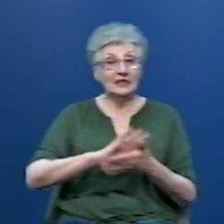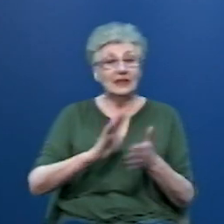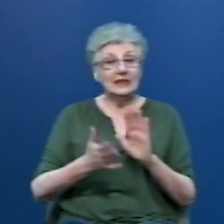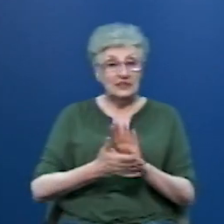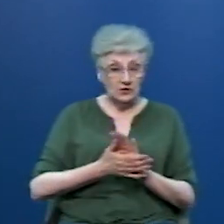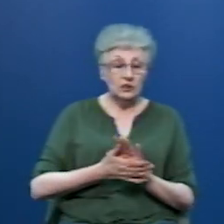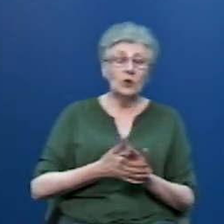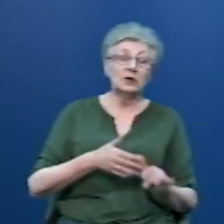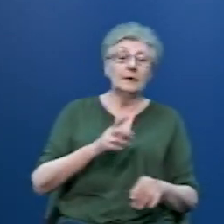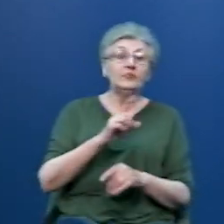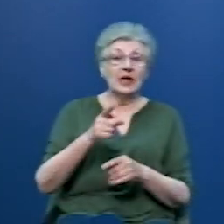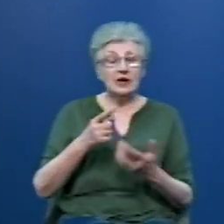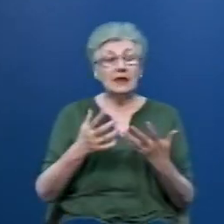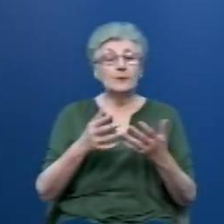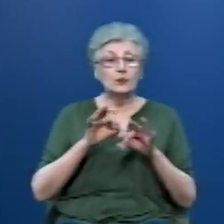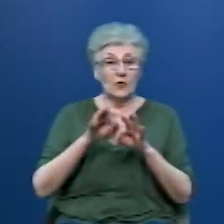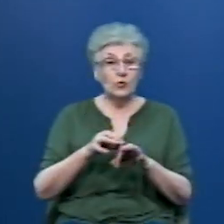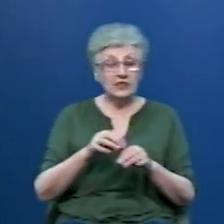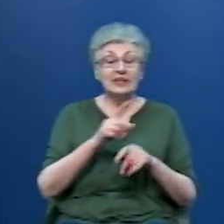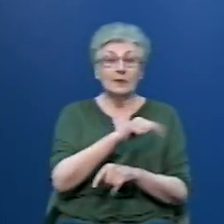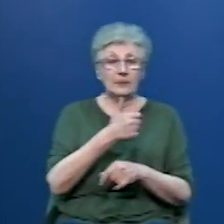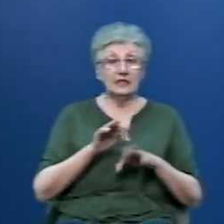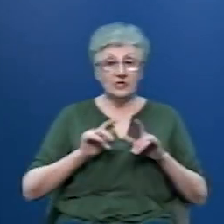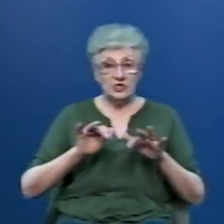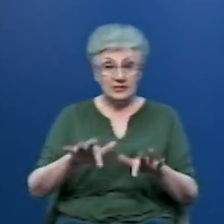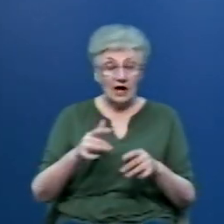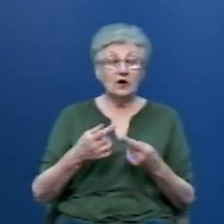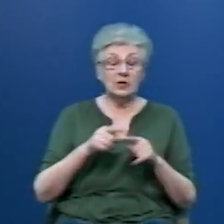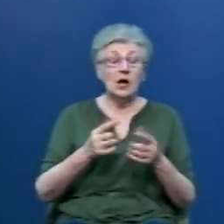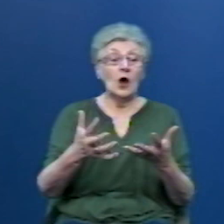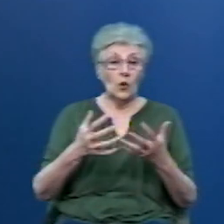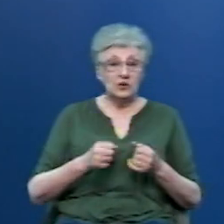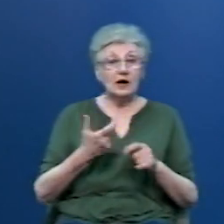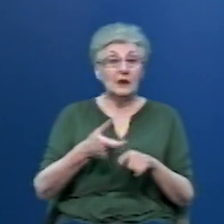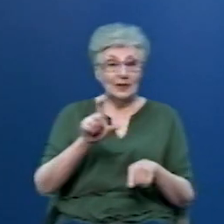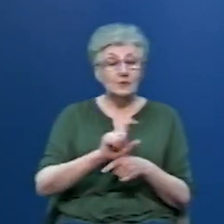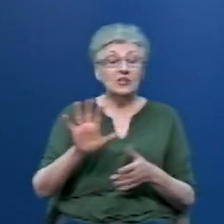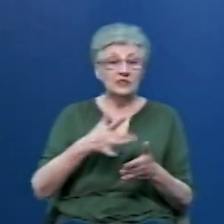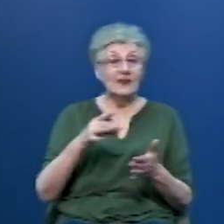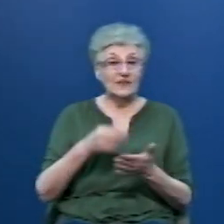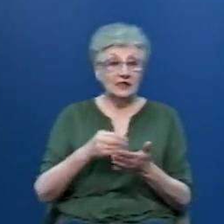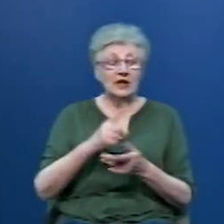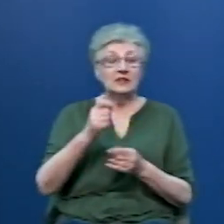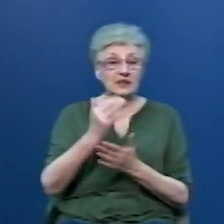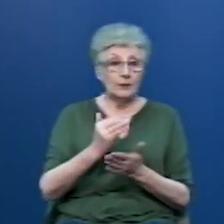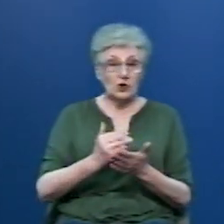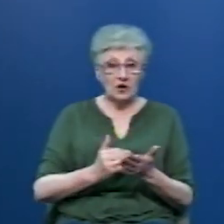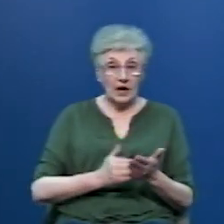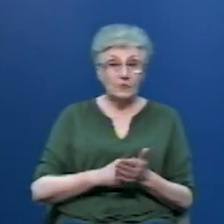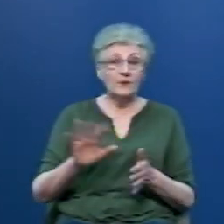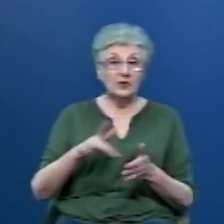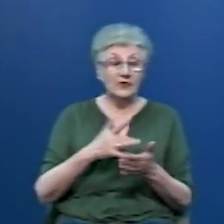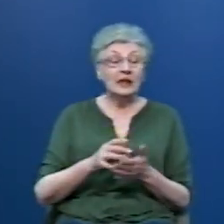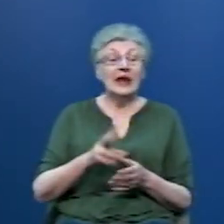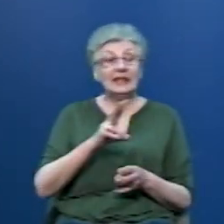тисячі медичних закладів, які є фінансово стабільні, які отримали більше фінансування за програмою медичних гарантій, ніж за субвенцію